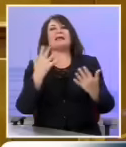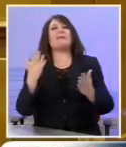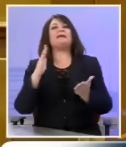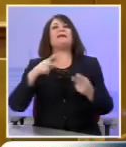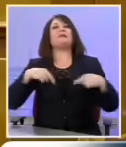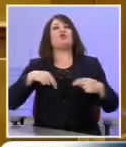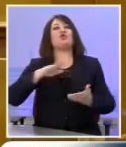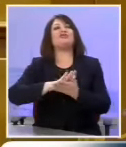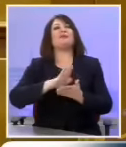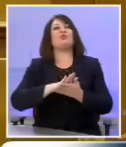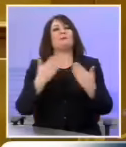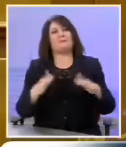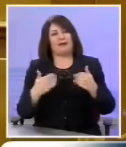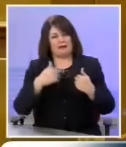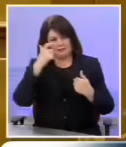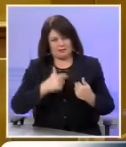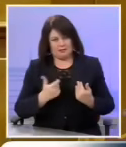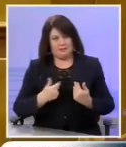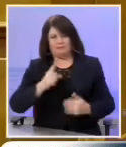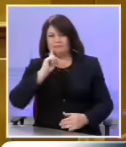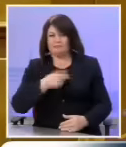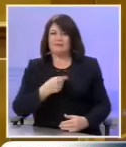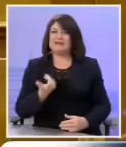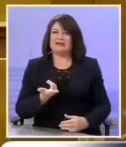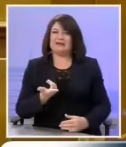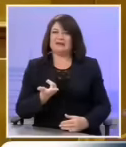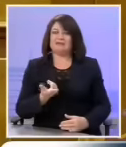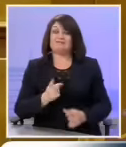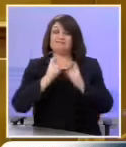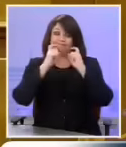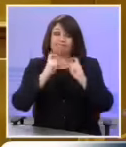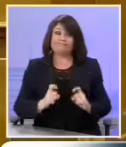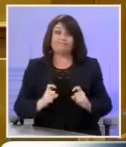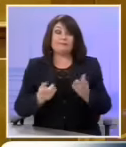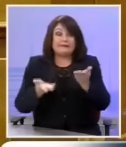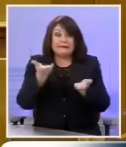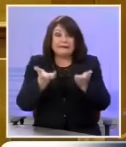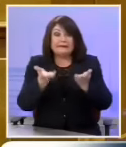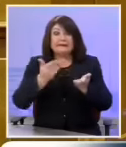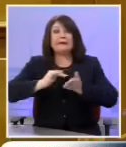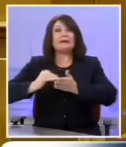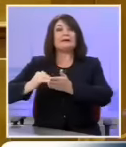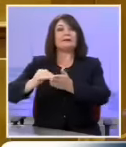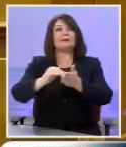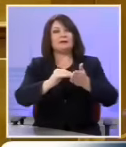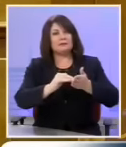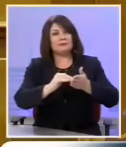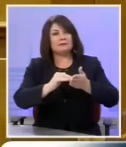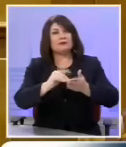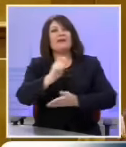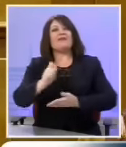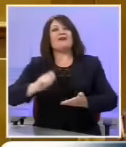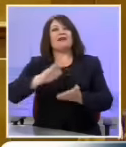και επέβαλα την απόλυτη εναρμόνιση των υπηρεσιών των